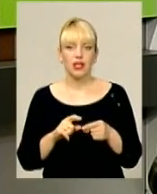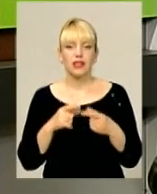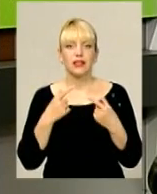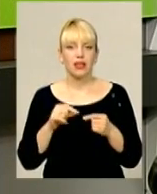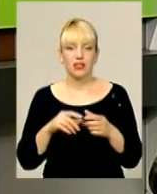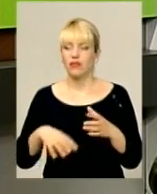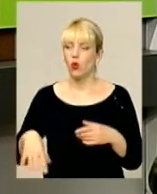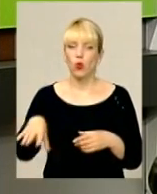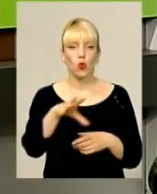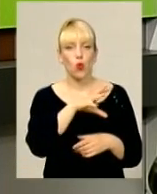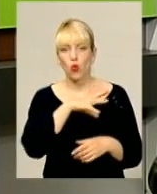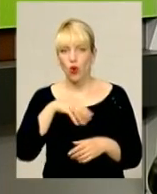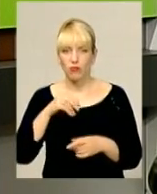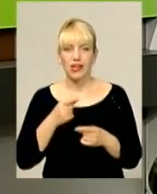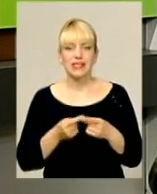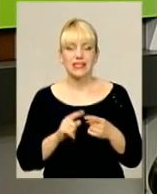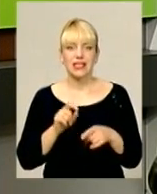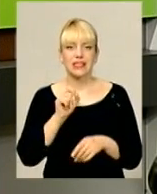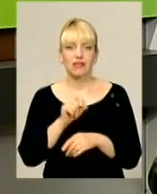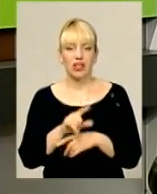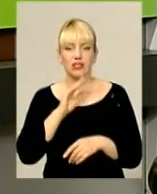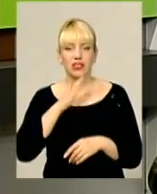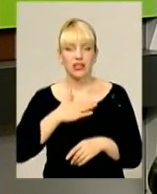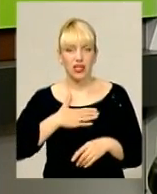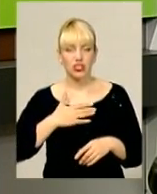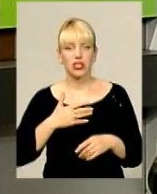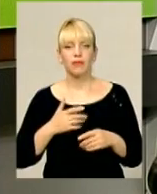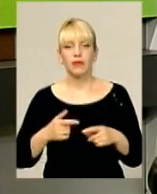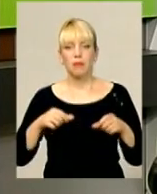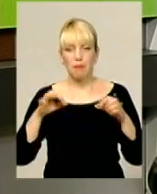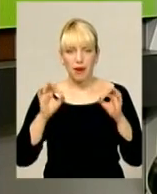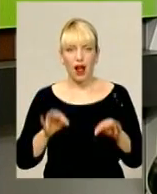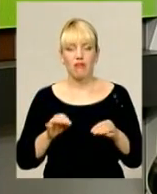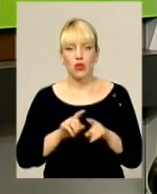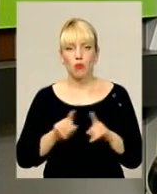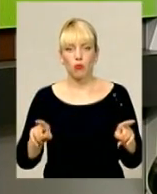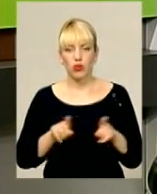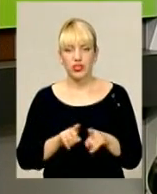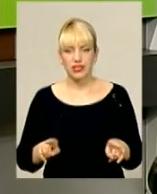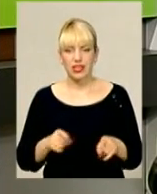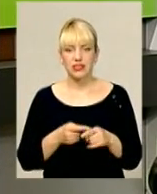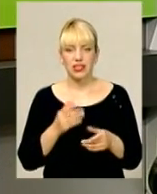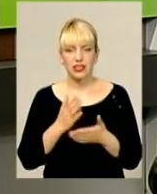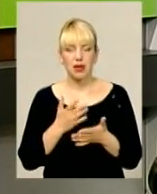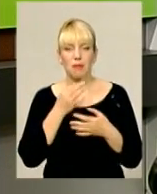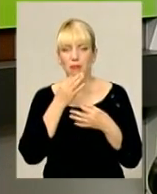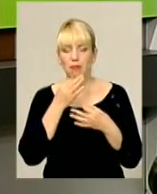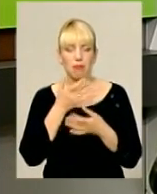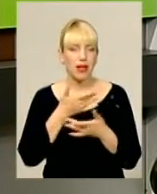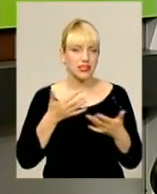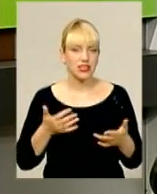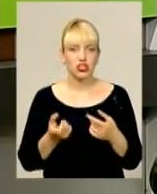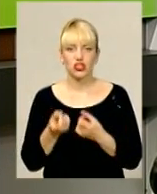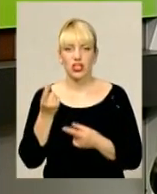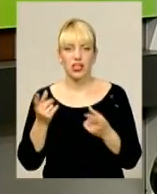кругом. Це вже завдання наше з точки зору правильної популяризації. Є безліч джерел, які ми